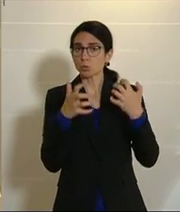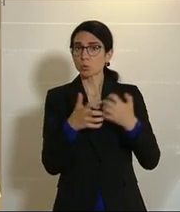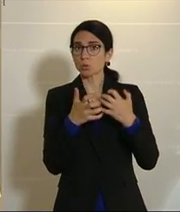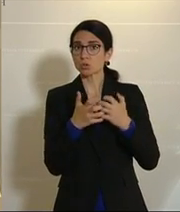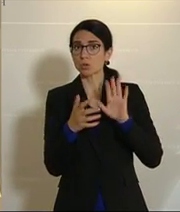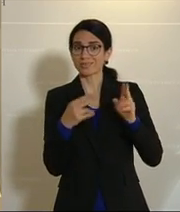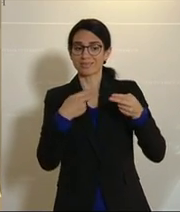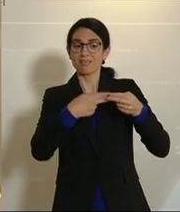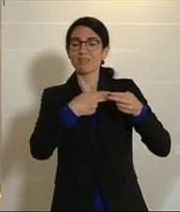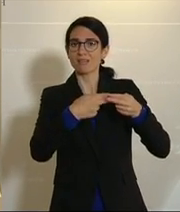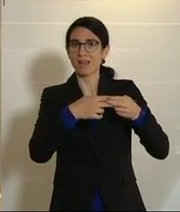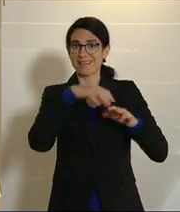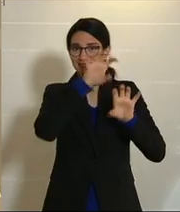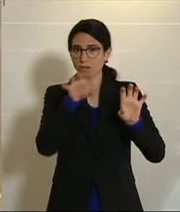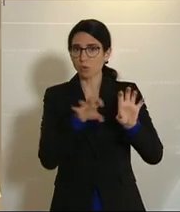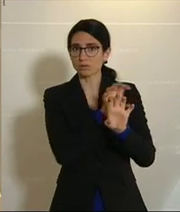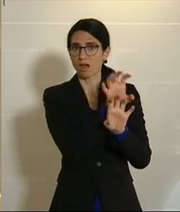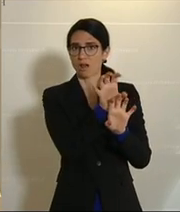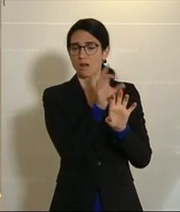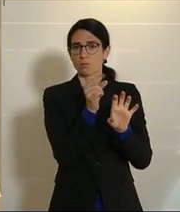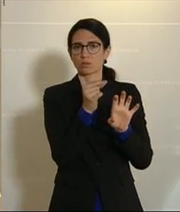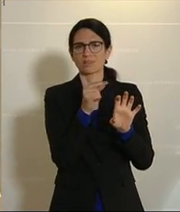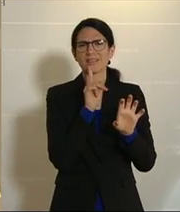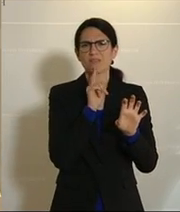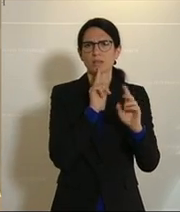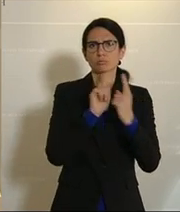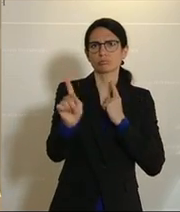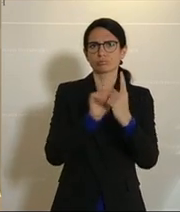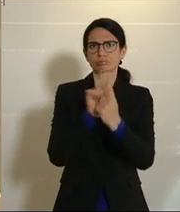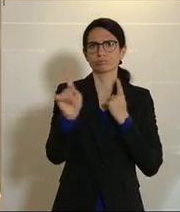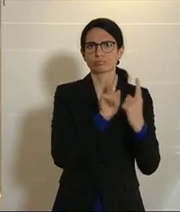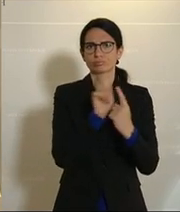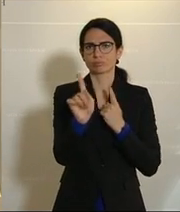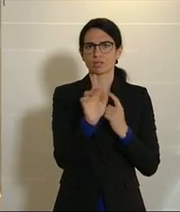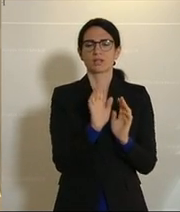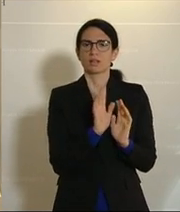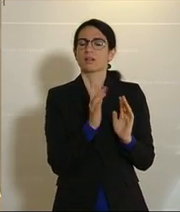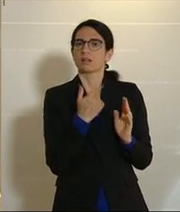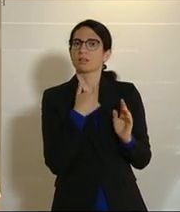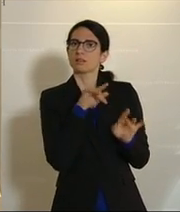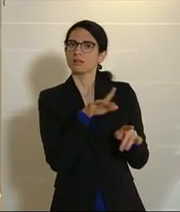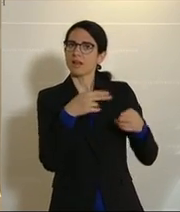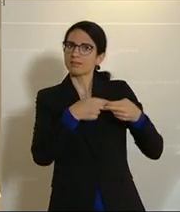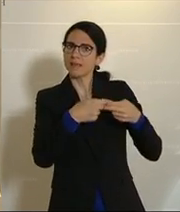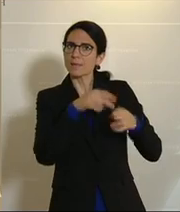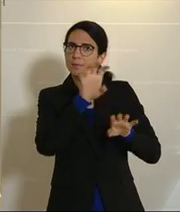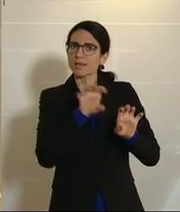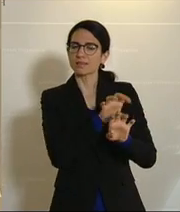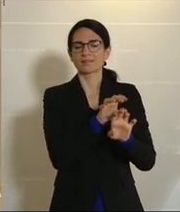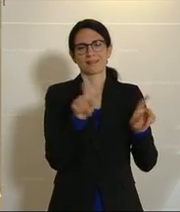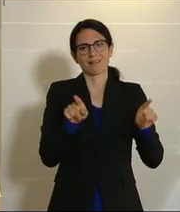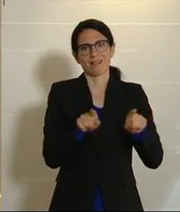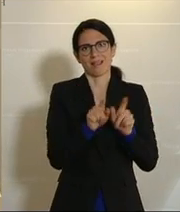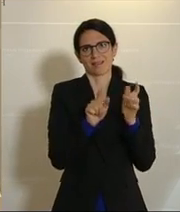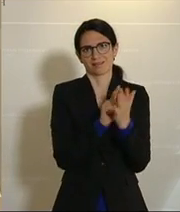nahe, Regionalität heißt geringe Transportdistanzen und damit auch einen Beitrag zum Klimaschutz.